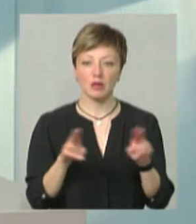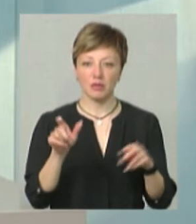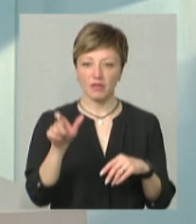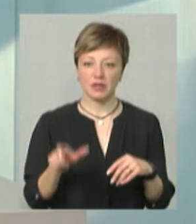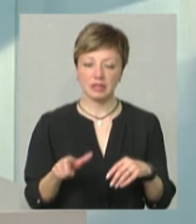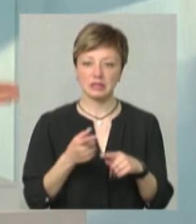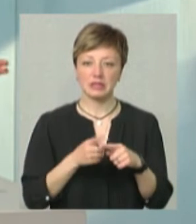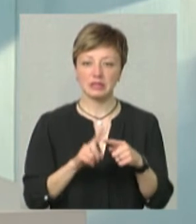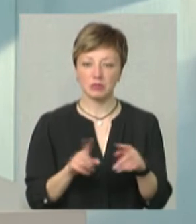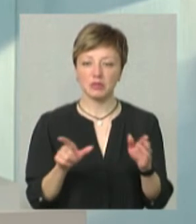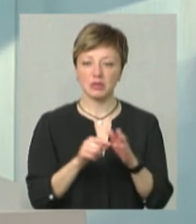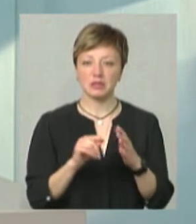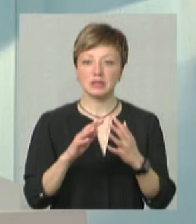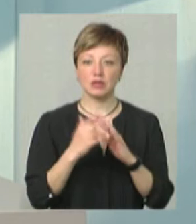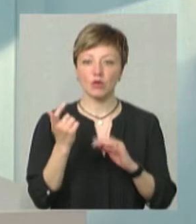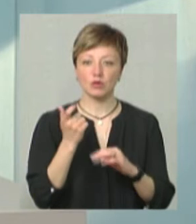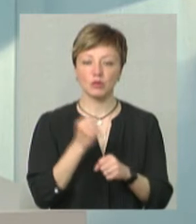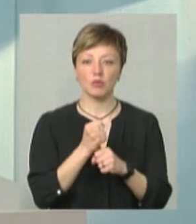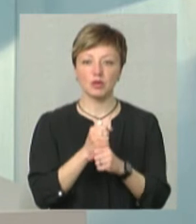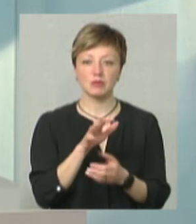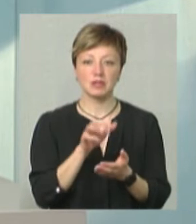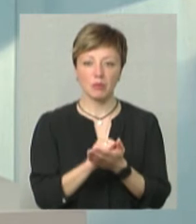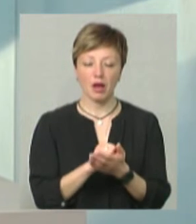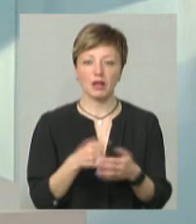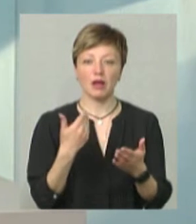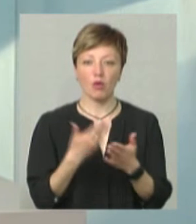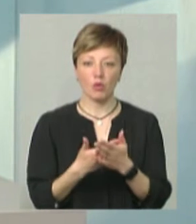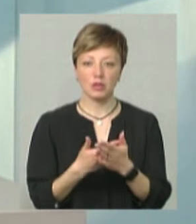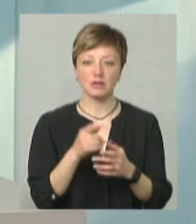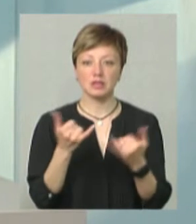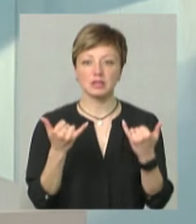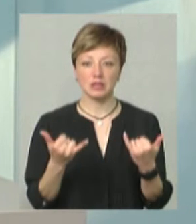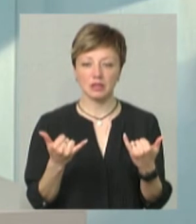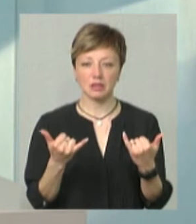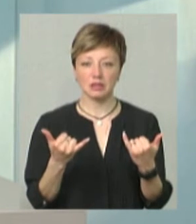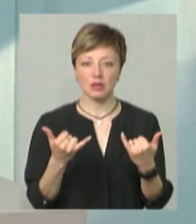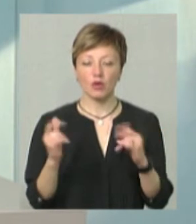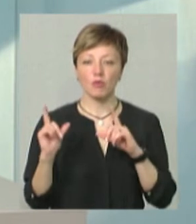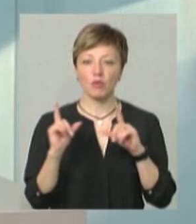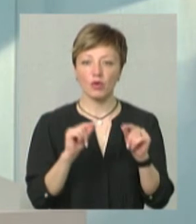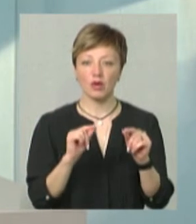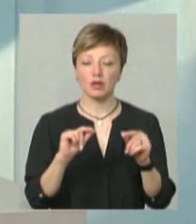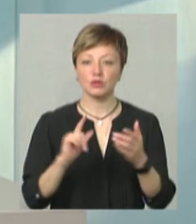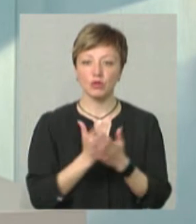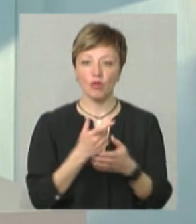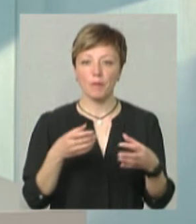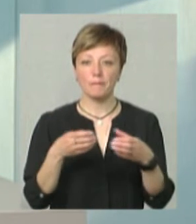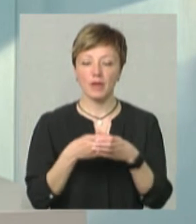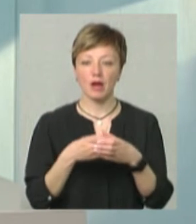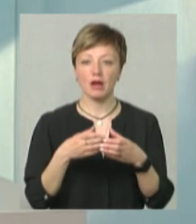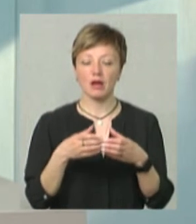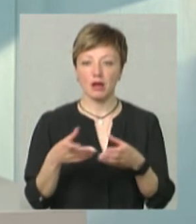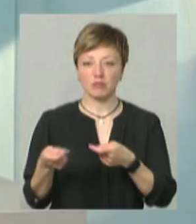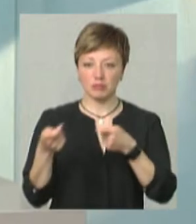бо саме цим паралельно і стрільгоспроботами займається. Так от, вони зараз поїхали за черговою партією